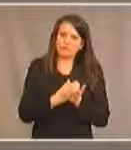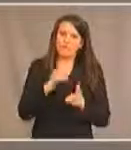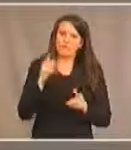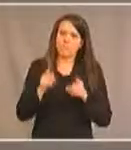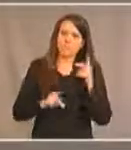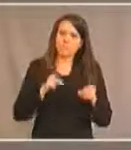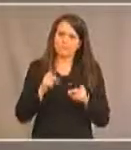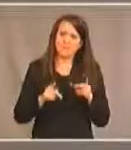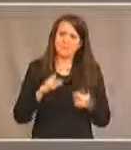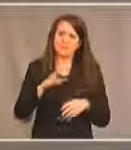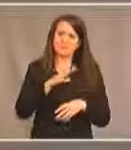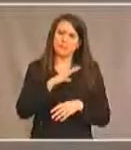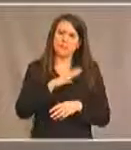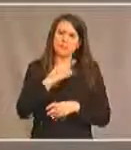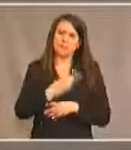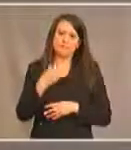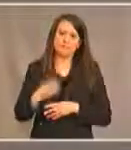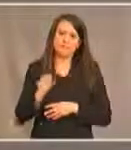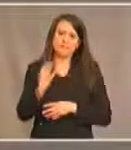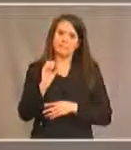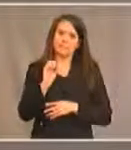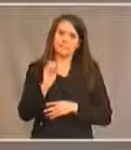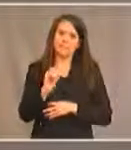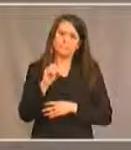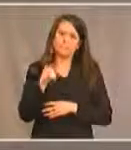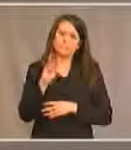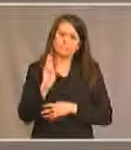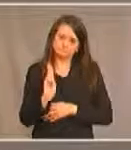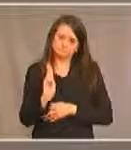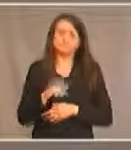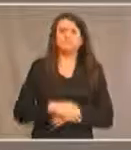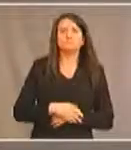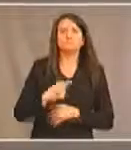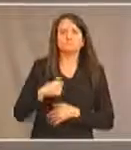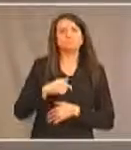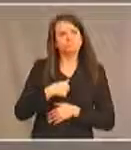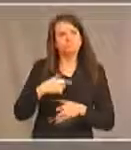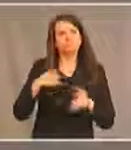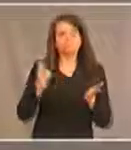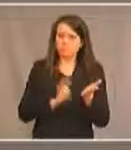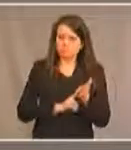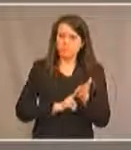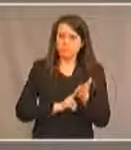des Nations Unies. Nous avons adopté cette convention en 2010